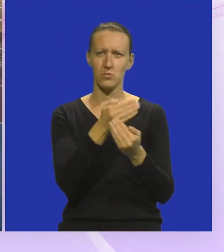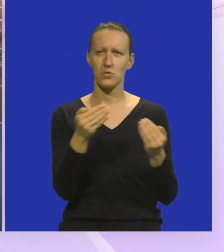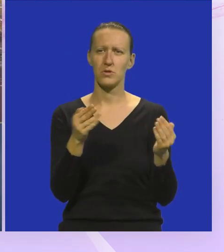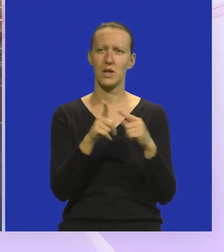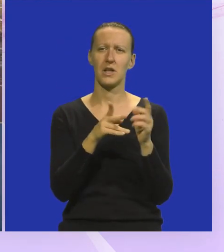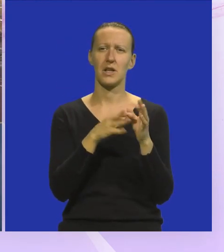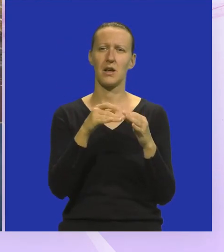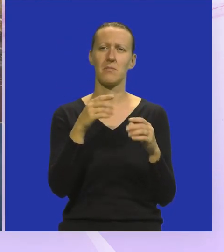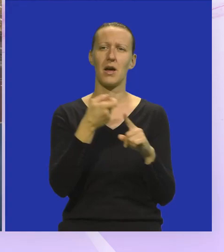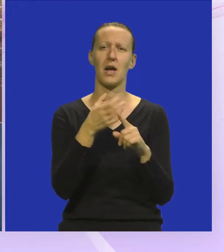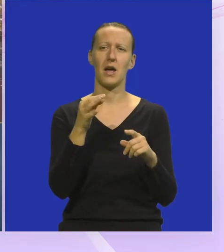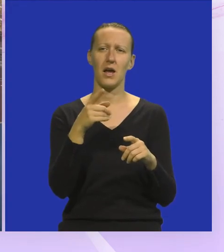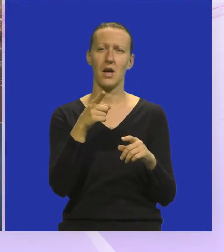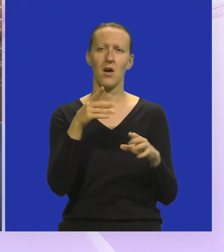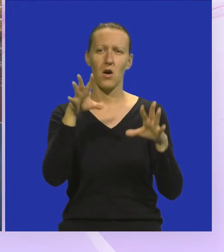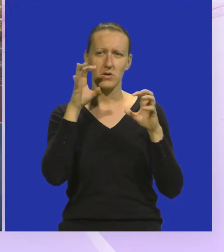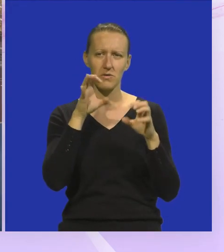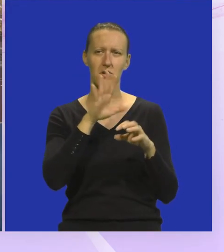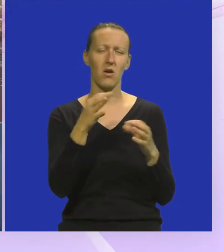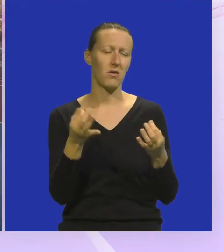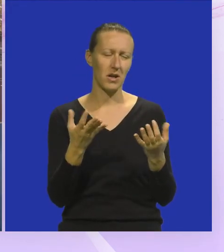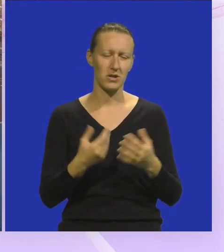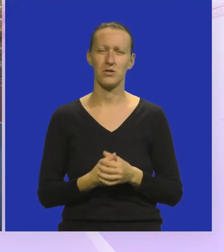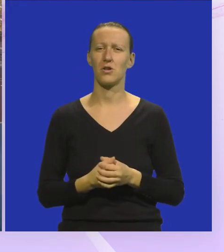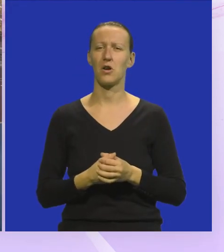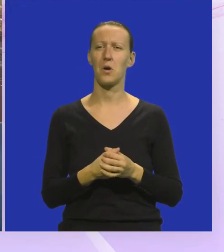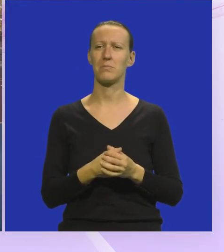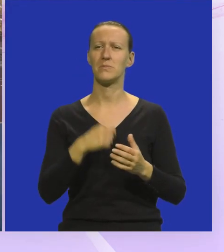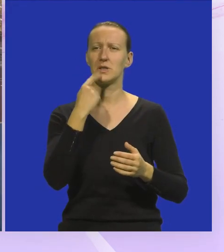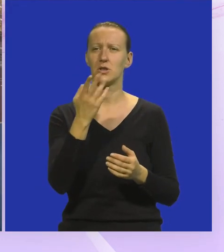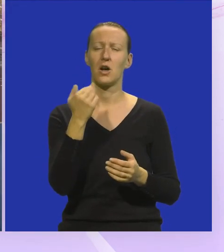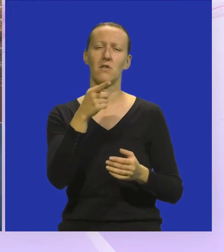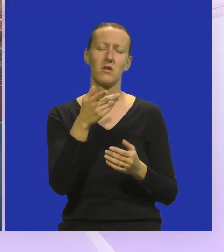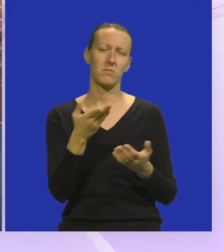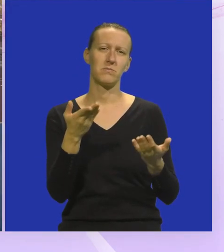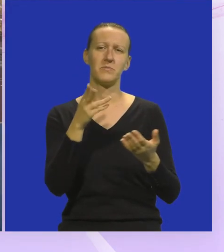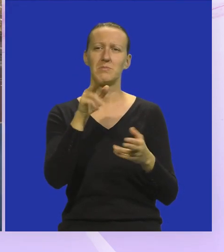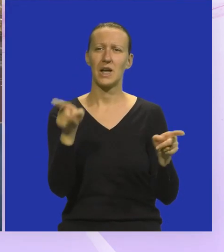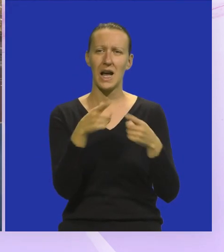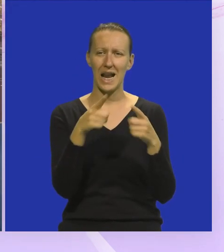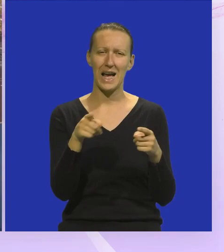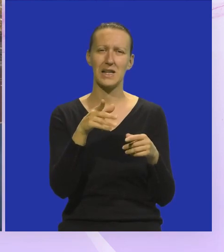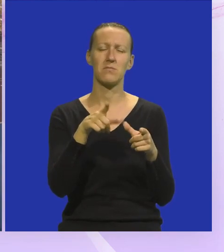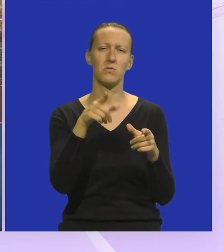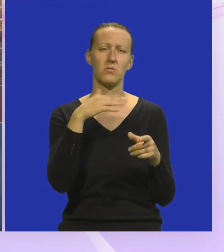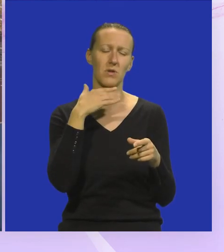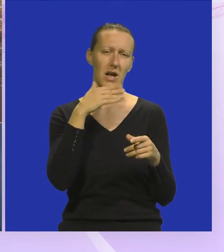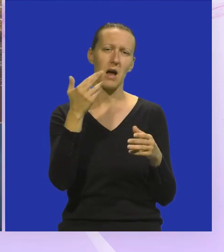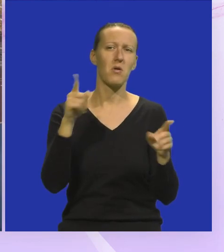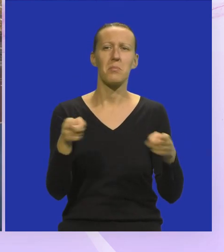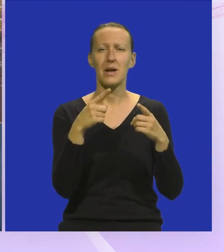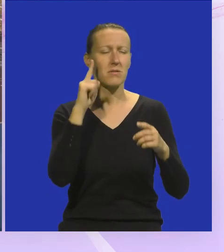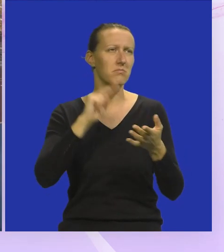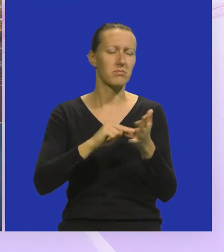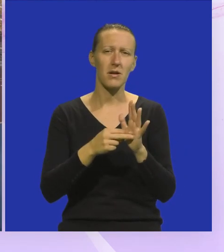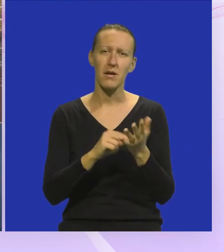na temu ekološki osvješten i tako nešto I rekla je evo pošto ima glazbenika u razredu ajmo neku pjesmu